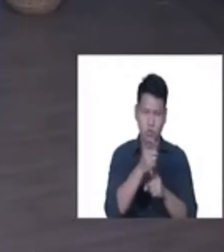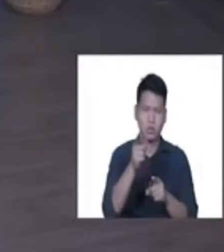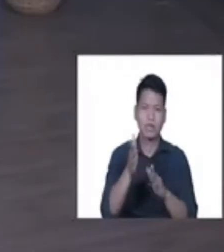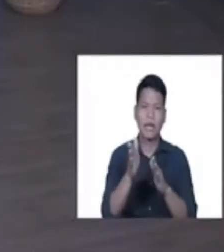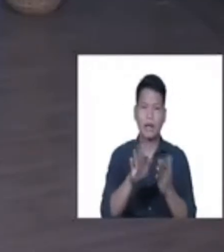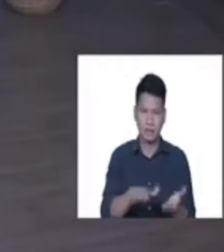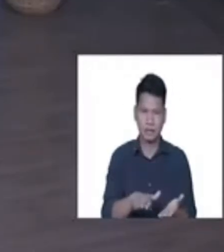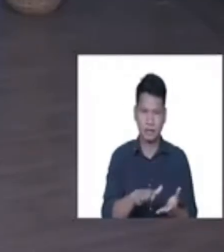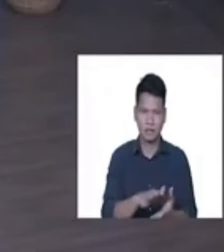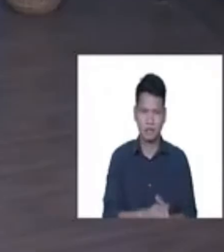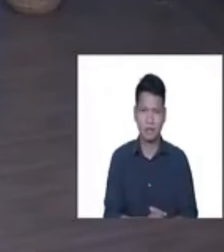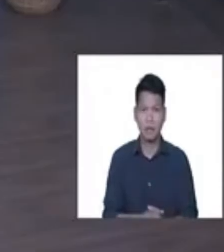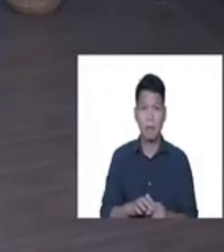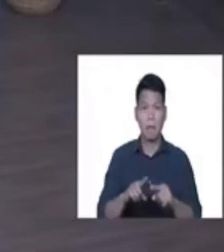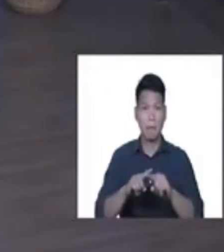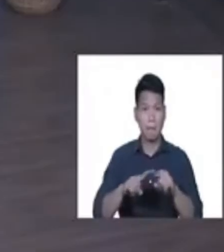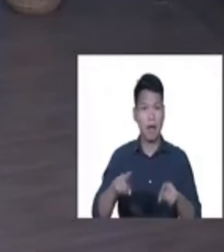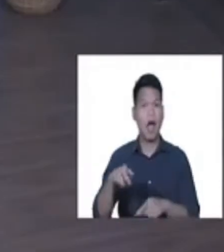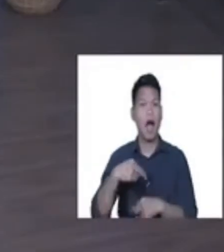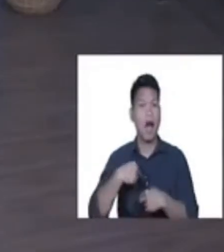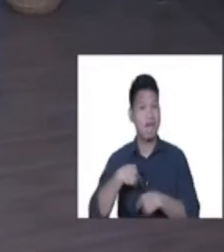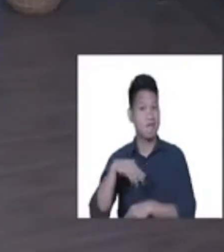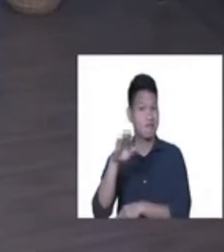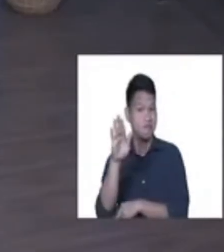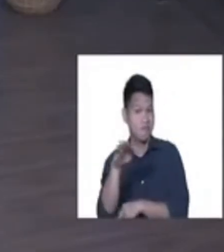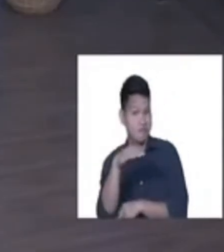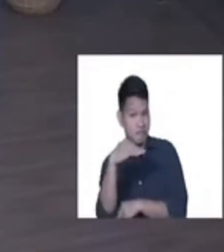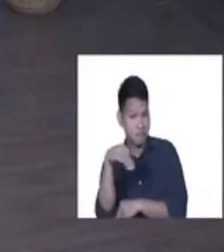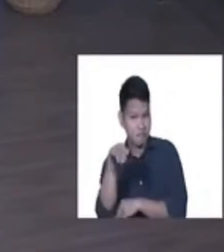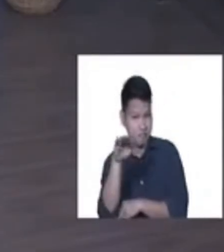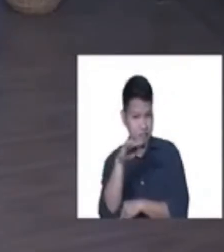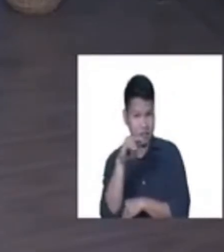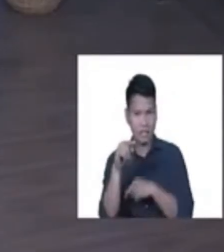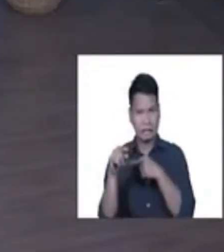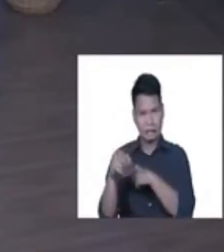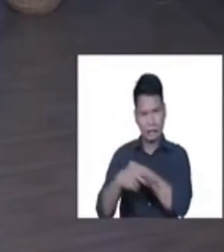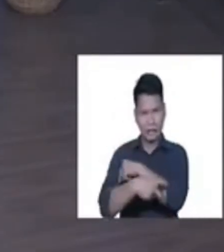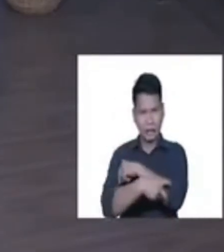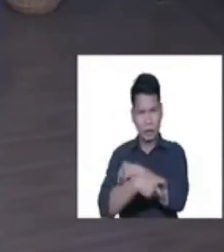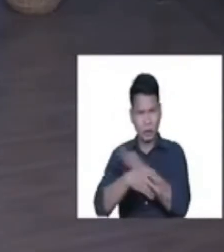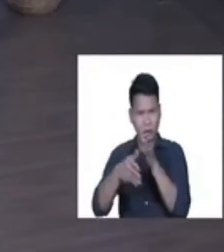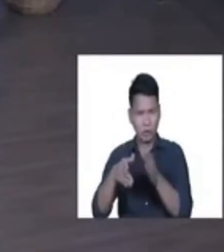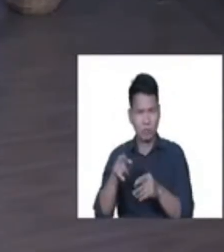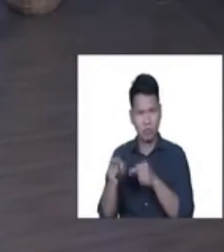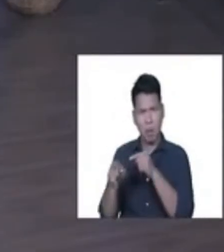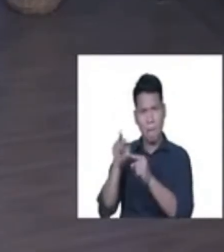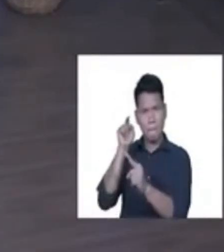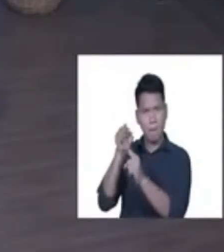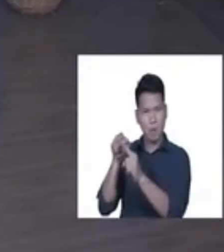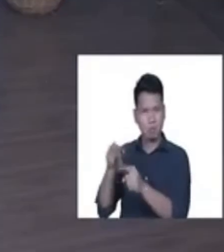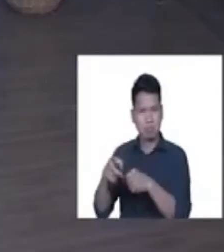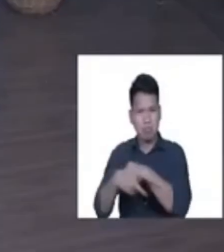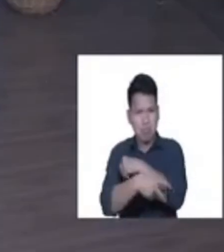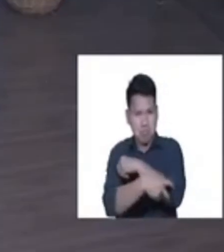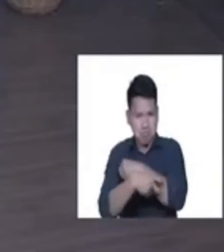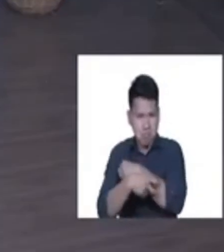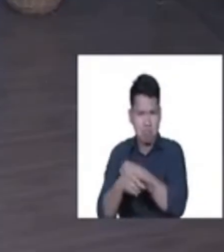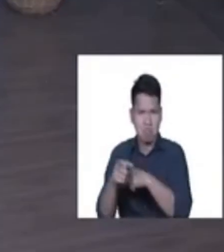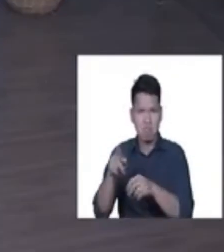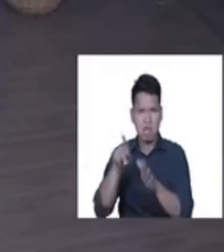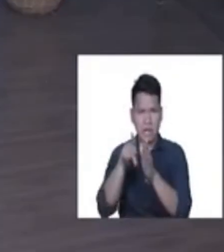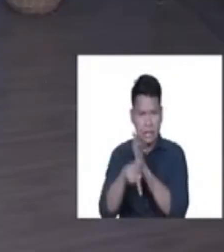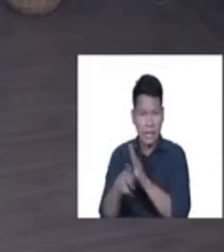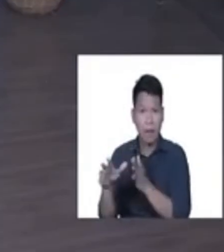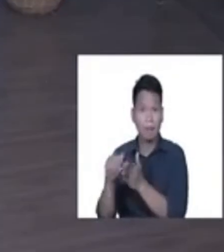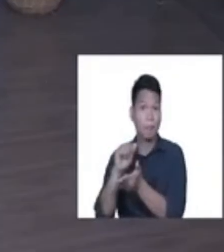Sila po ay nakinig doon sa magnanakaw na walang ibang layunin kung hindi magnakaw, pumatay